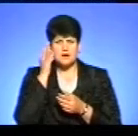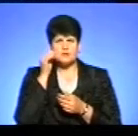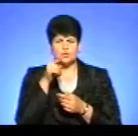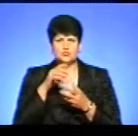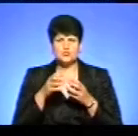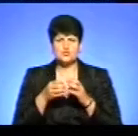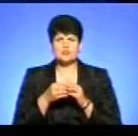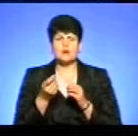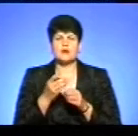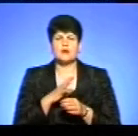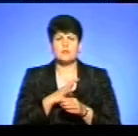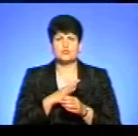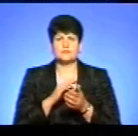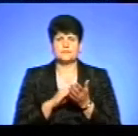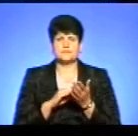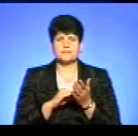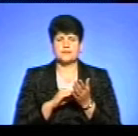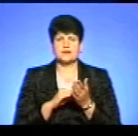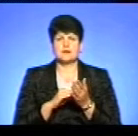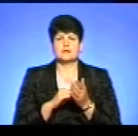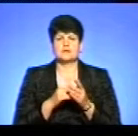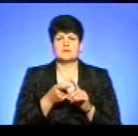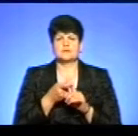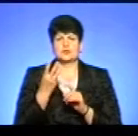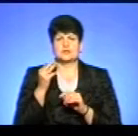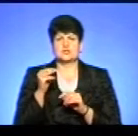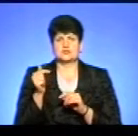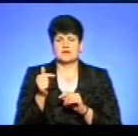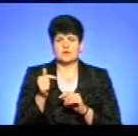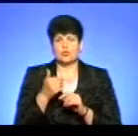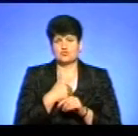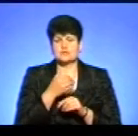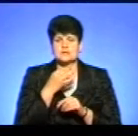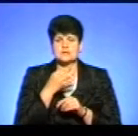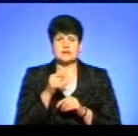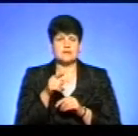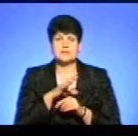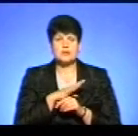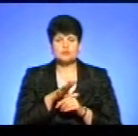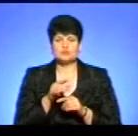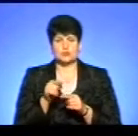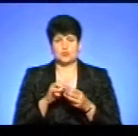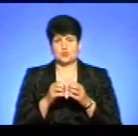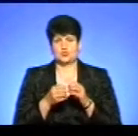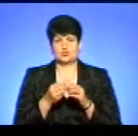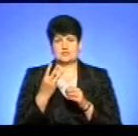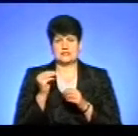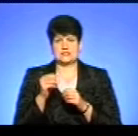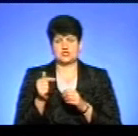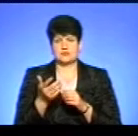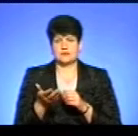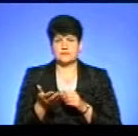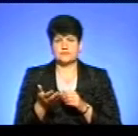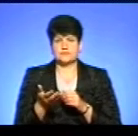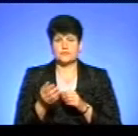суму, яка була виведена в межах 3 тисяч гривень. То хочу сказати, що там не буде такої суми в межах 3 тисяч гривень,